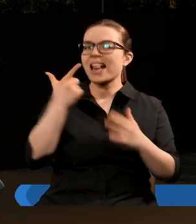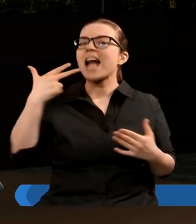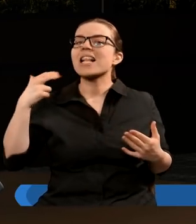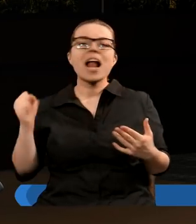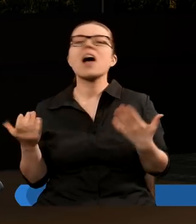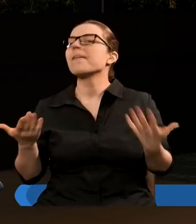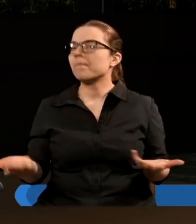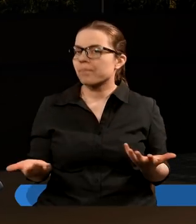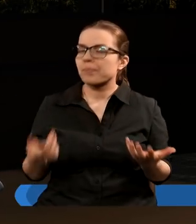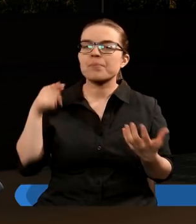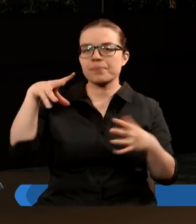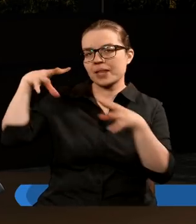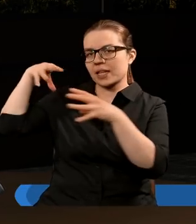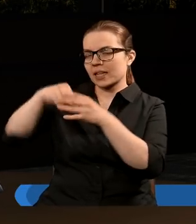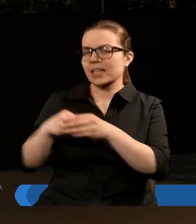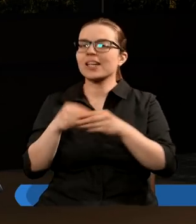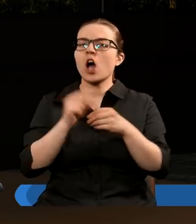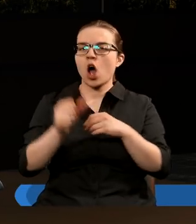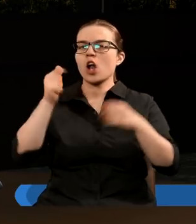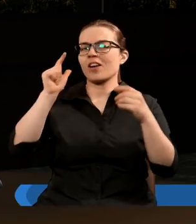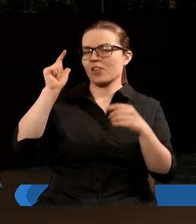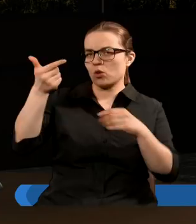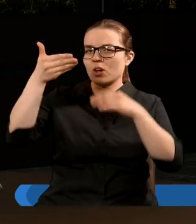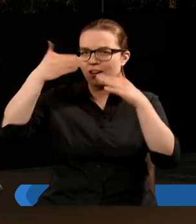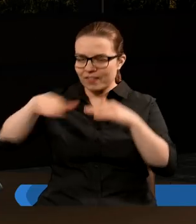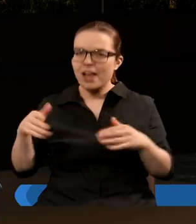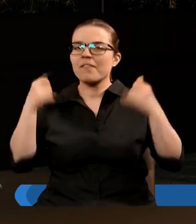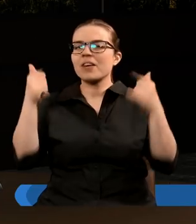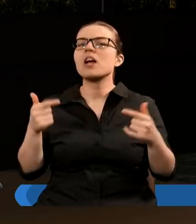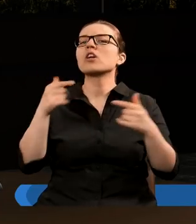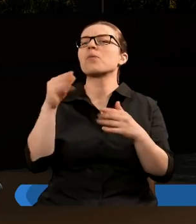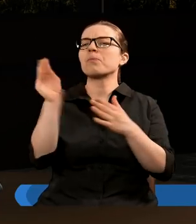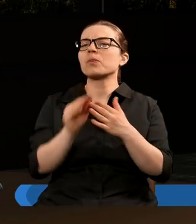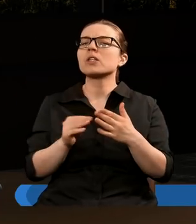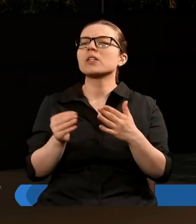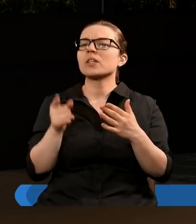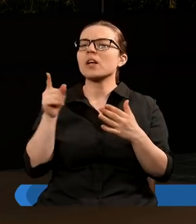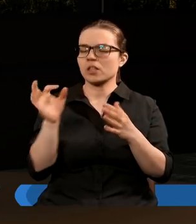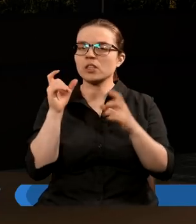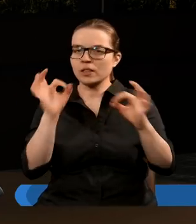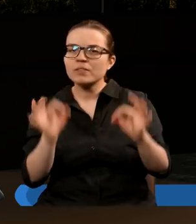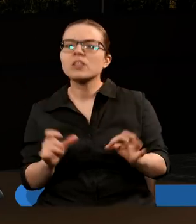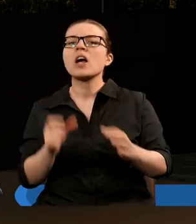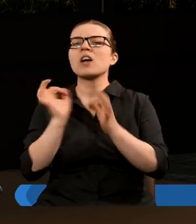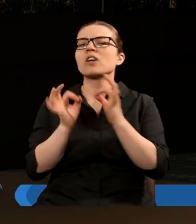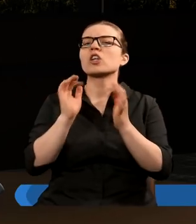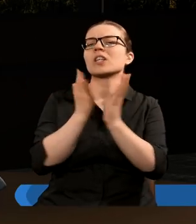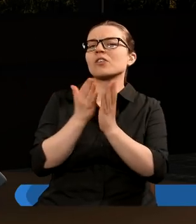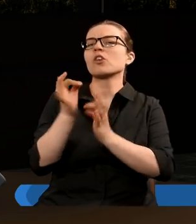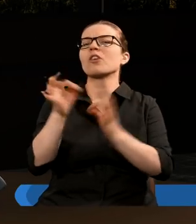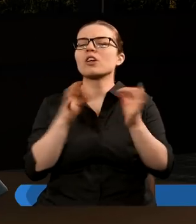ten rozdział od wierszu drugiego opisuje po kolei tych czterech zwierząt. I